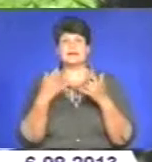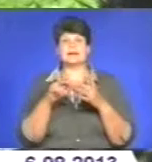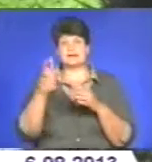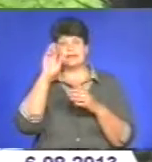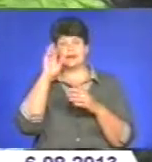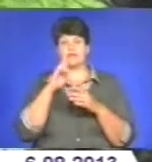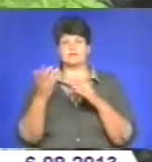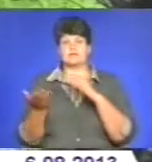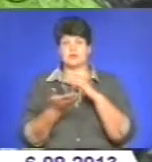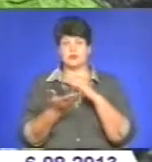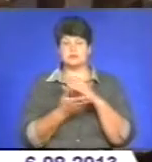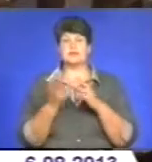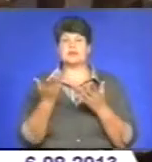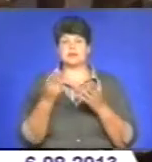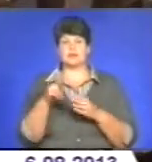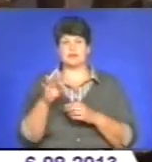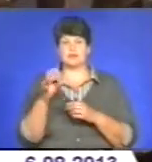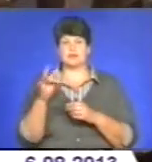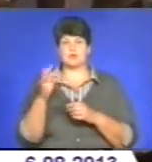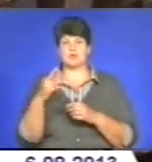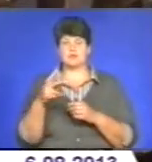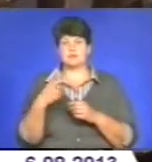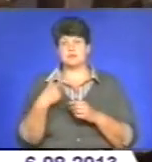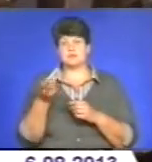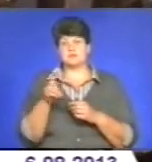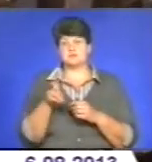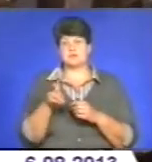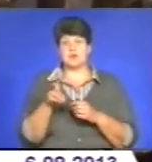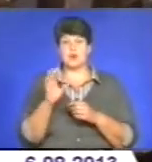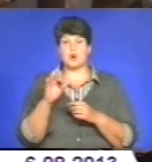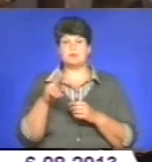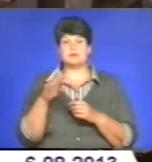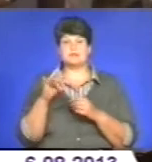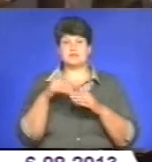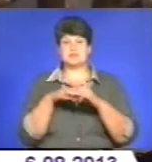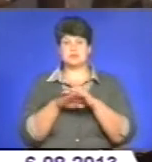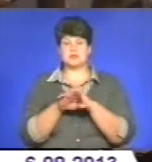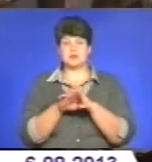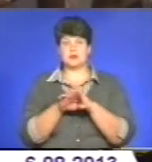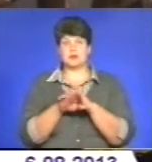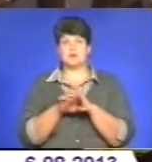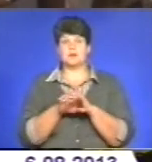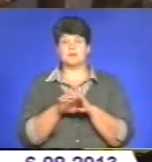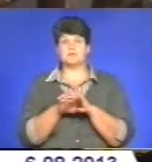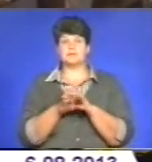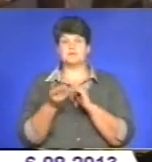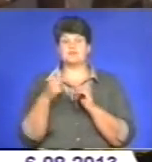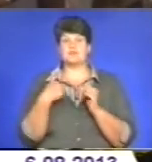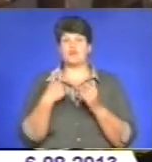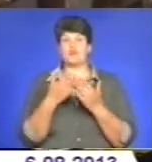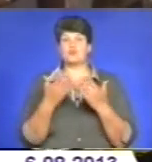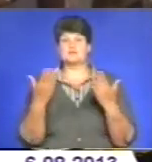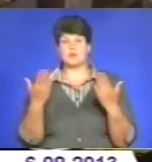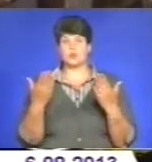знищено і яких саме порід. Вирішили відвідати печер оптимістично і приїхали до нас, були тут в цьому музеї, а